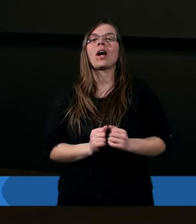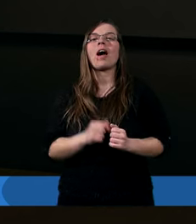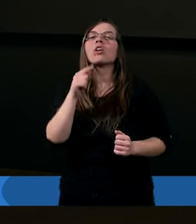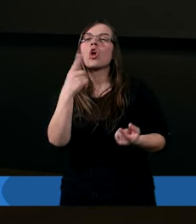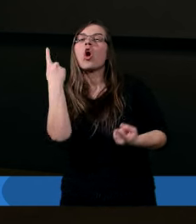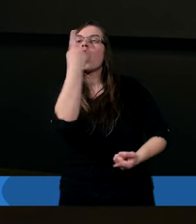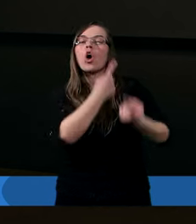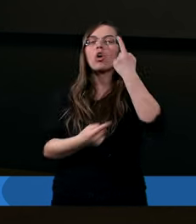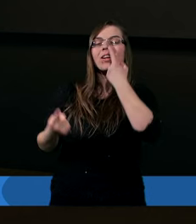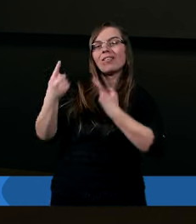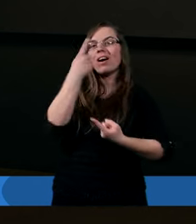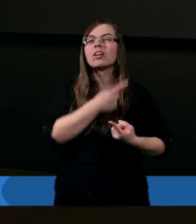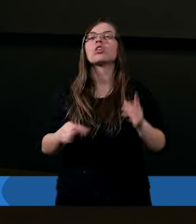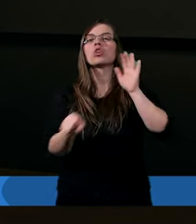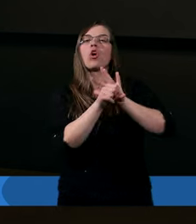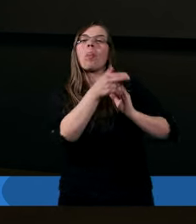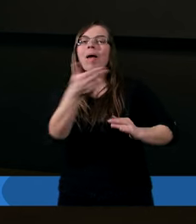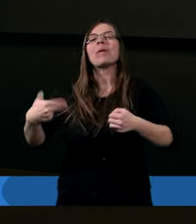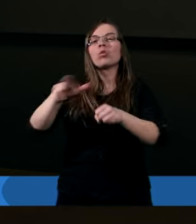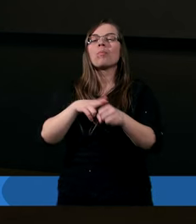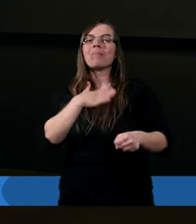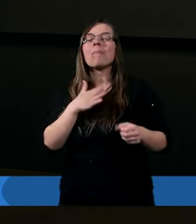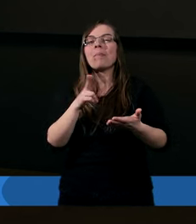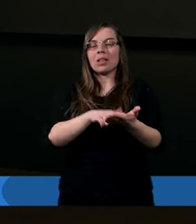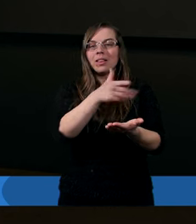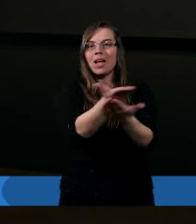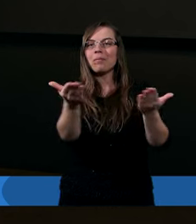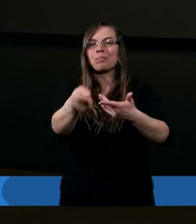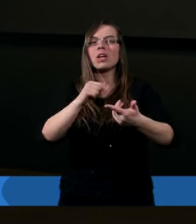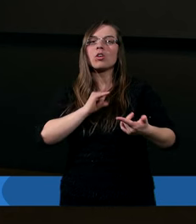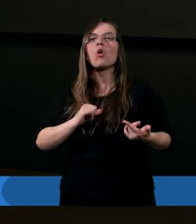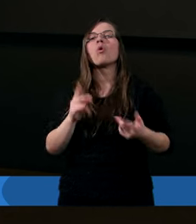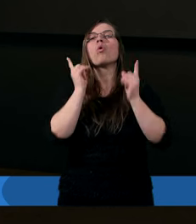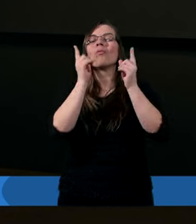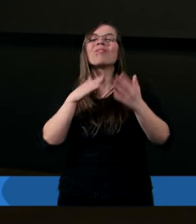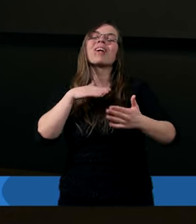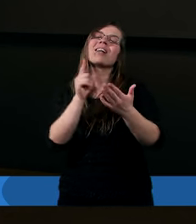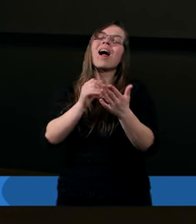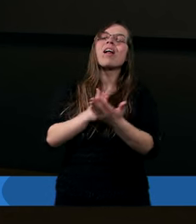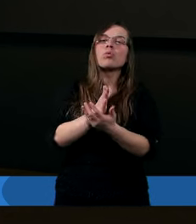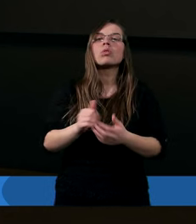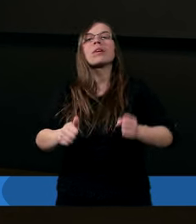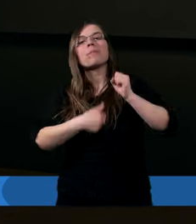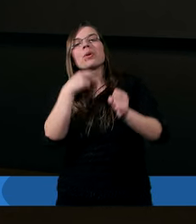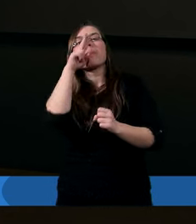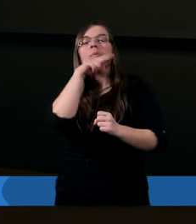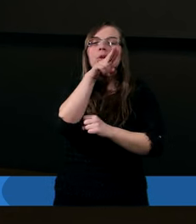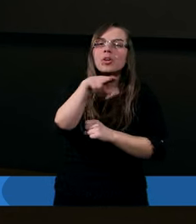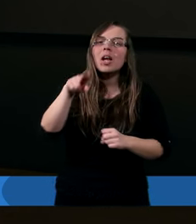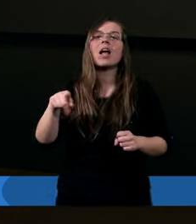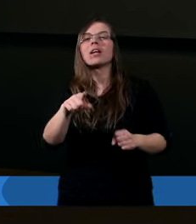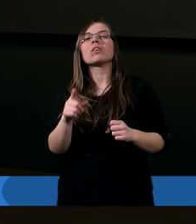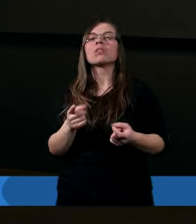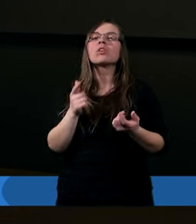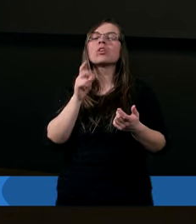rozważania tematu, który mamy na stole, uznał za słuszne, abyśmy się przyjrzeli i tak jak